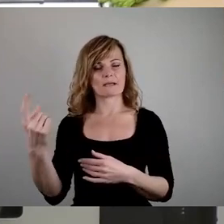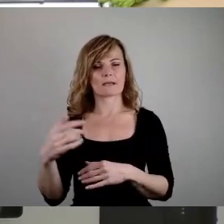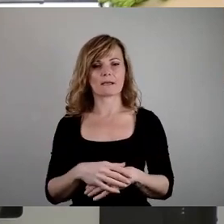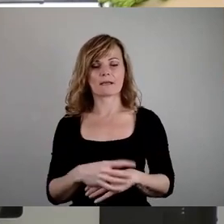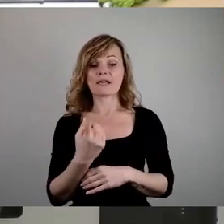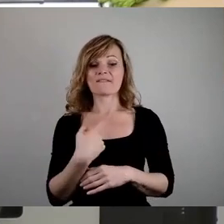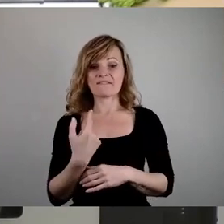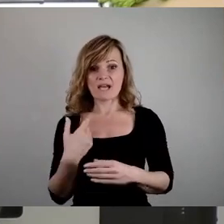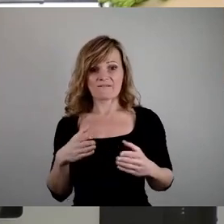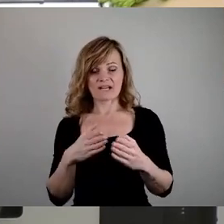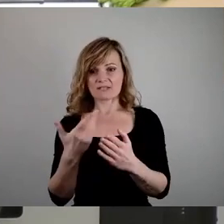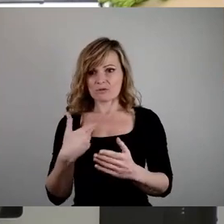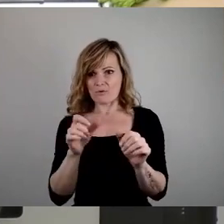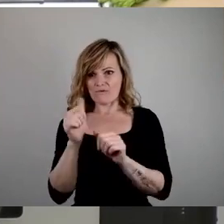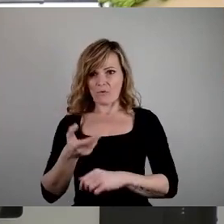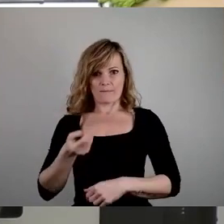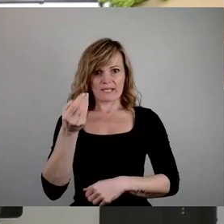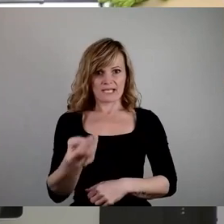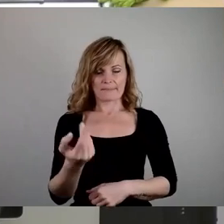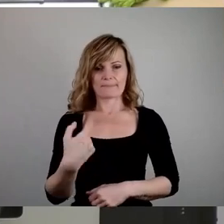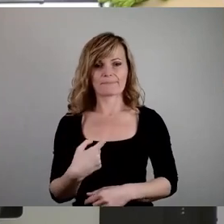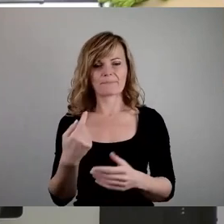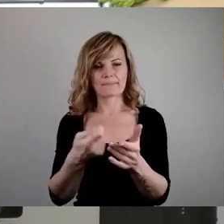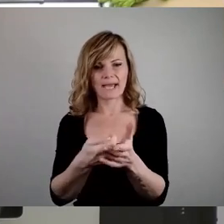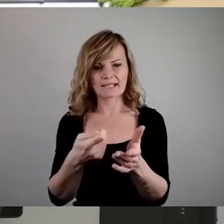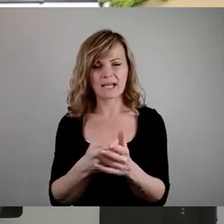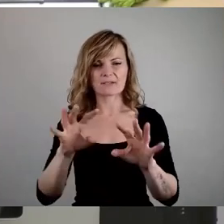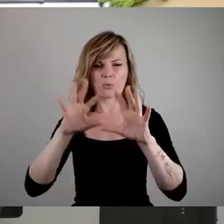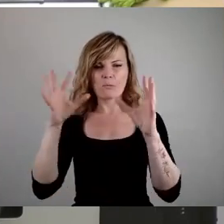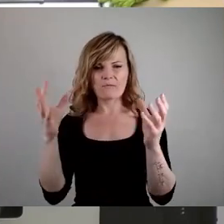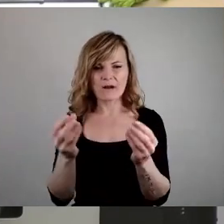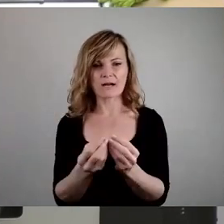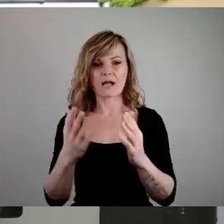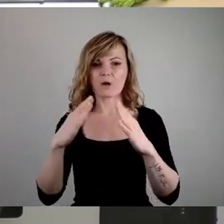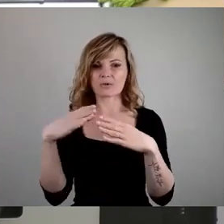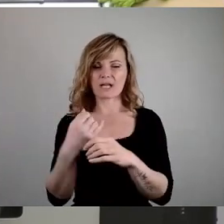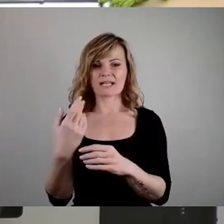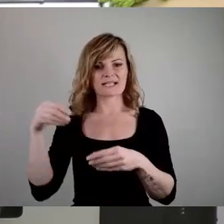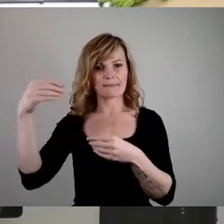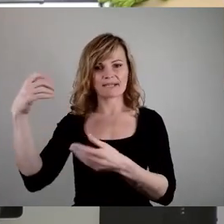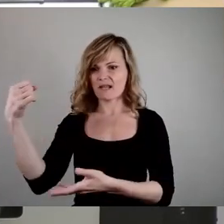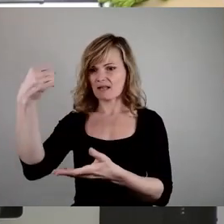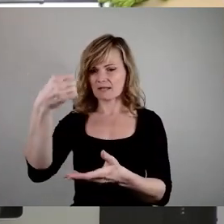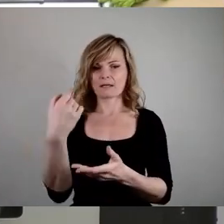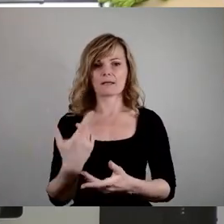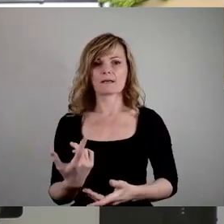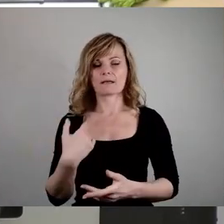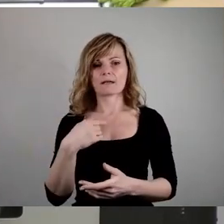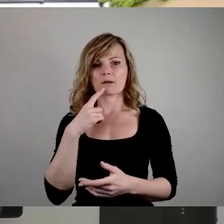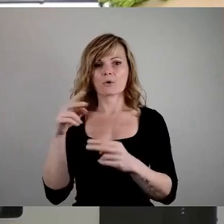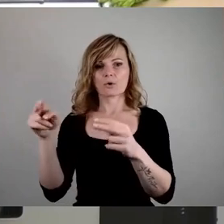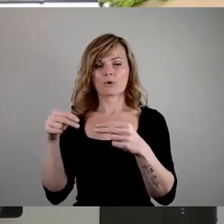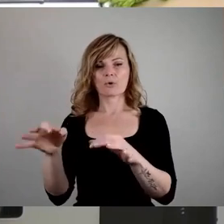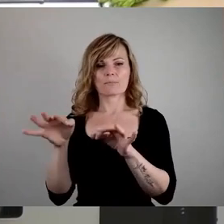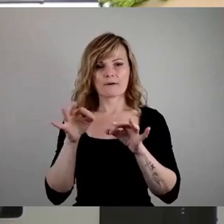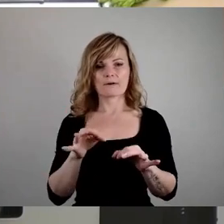einbringen würden, so in der Form dann auch mit dem Beitrag und mit dem Umfang dann an Haushaltsmitteln, dann wäre an sich eine Rücküberweisung mit dem Ausschuss